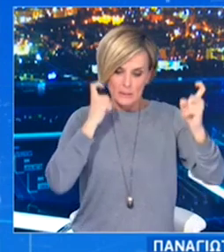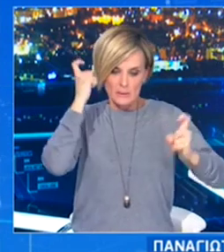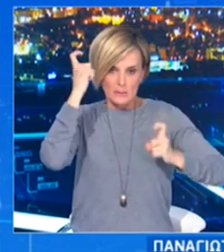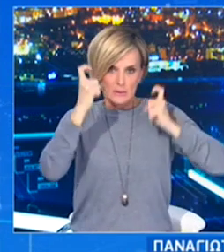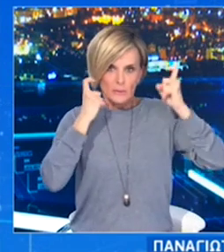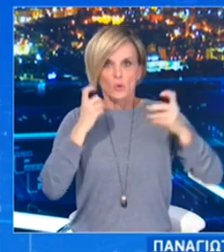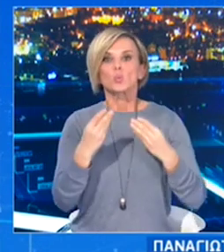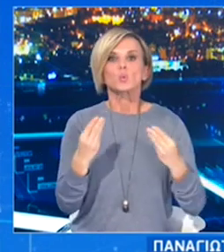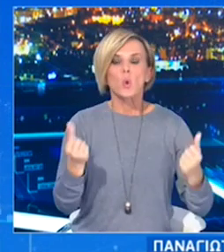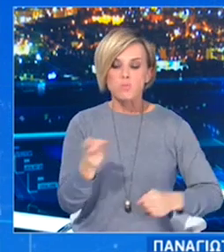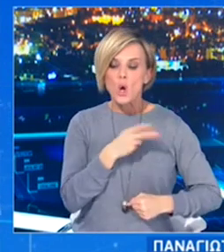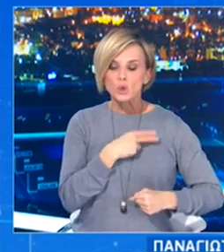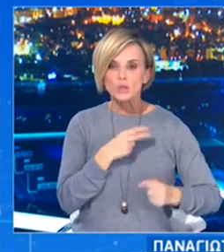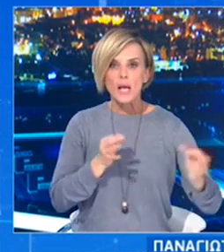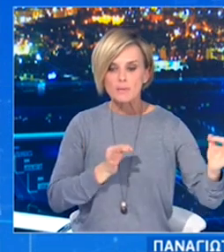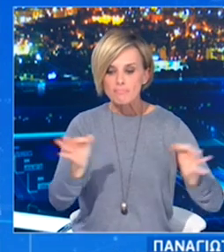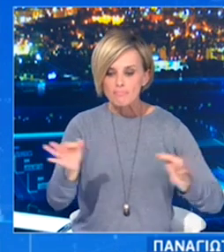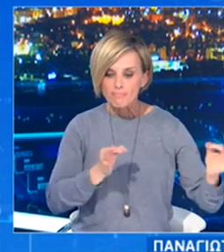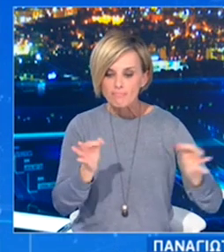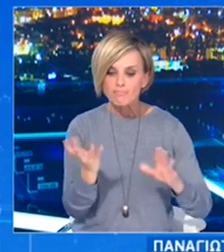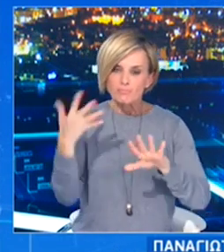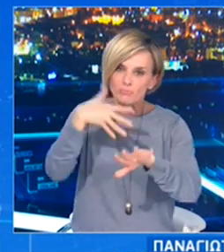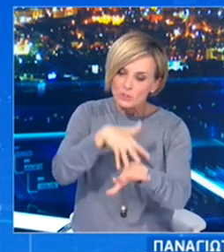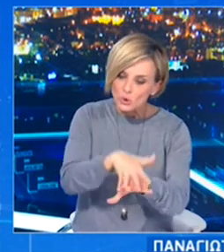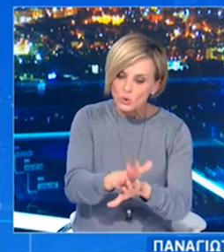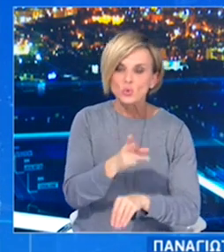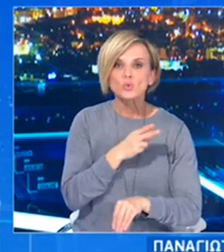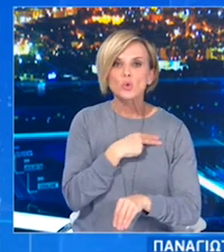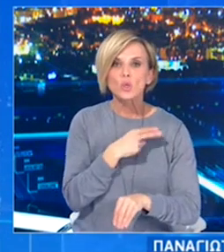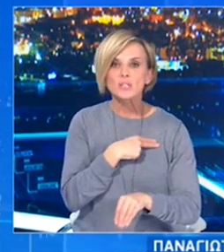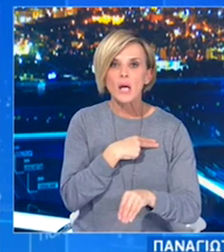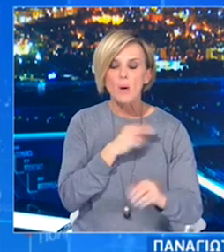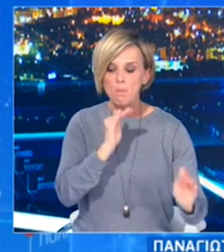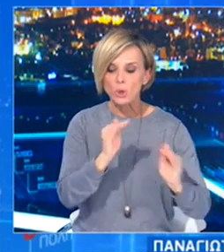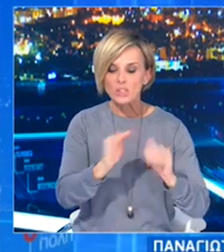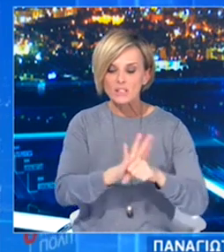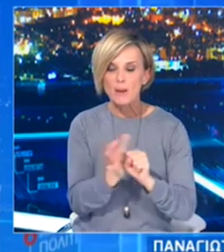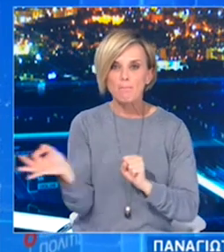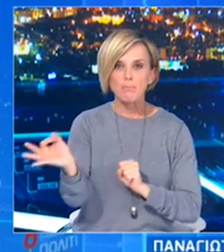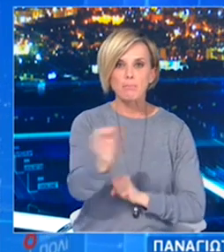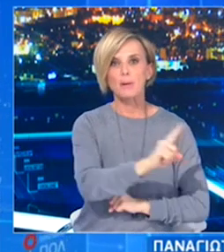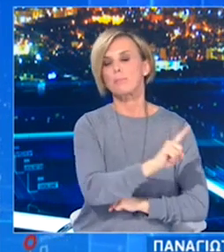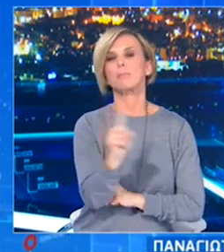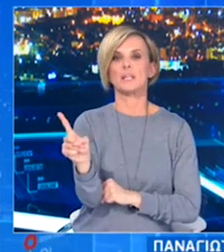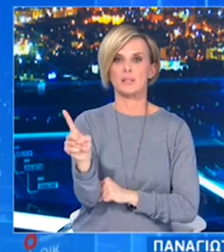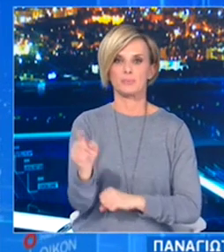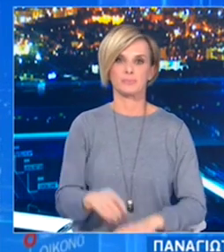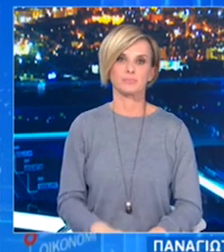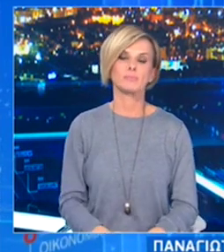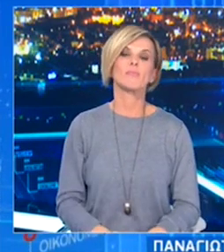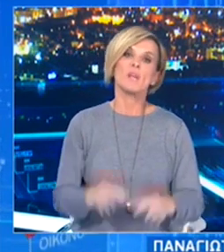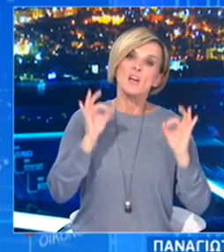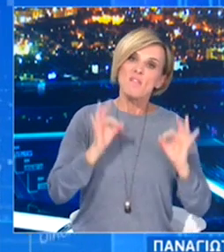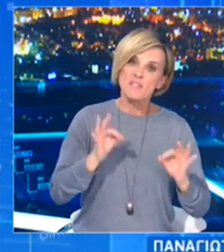διάδοση του κορονοϊού και ενταγμένη στις διαδικασίες του lockdown έχονται ως εξής. Για τη μετάβαση στο κατάστημα απαιτείται η